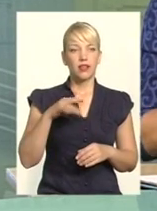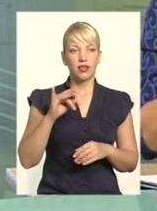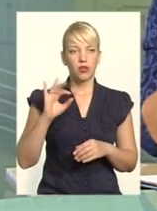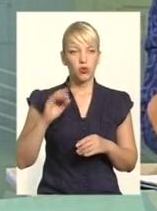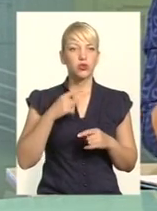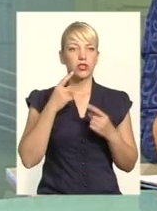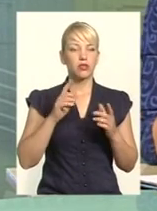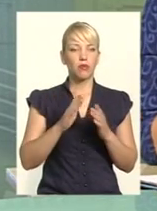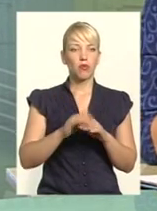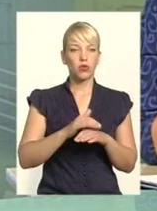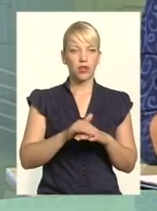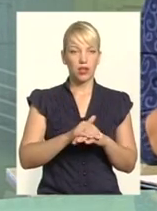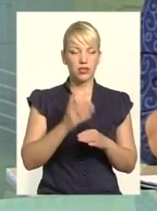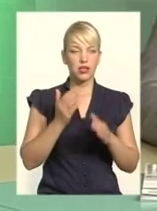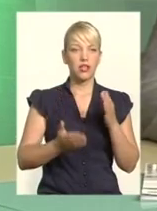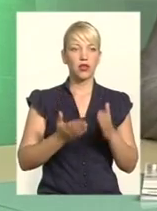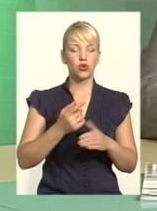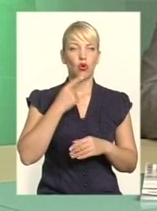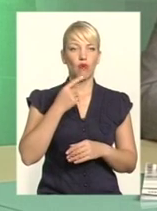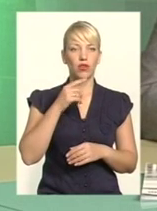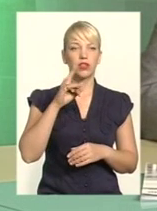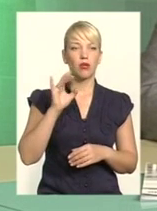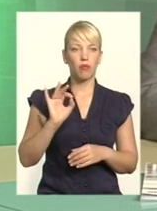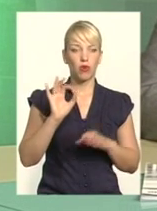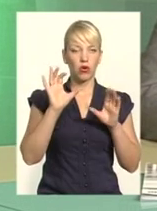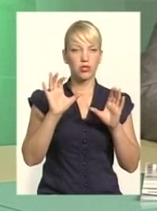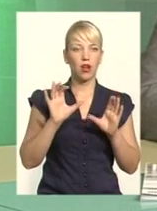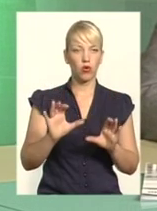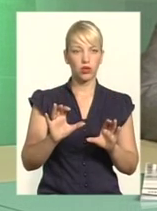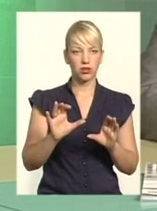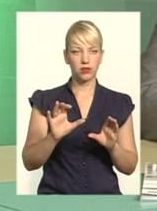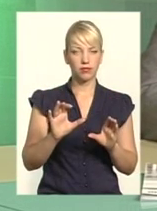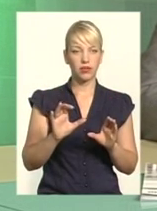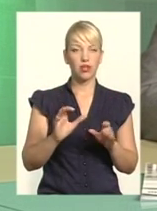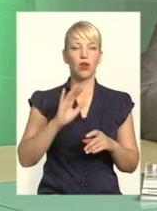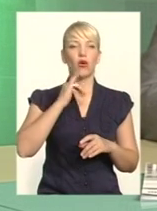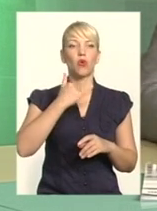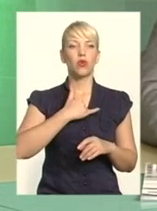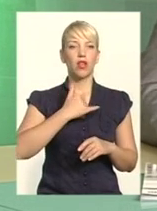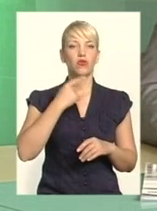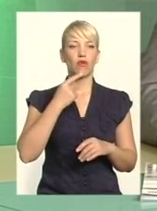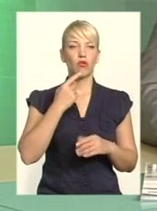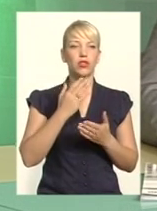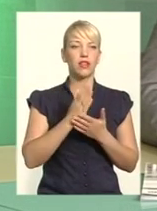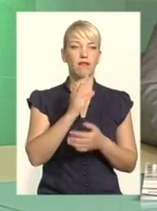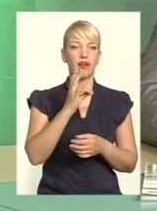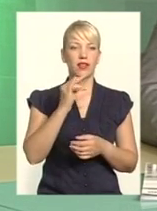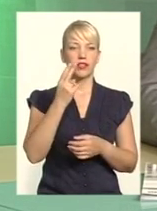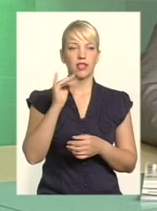говорити про закони, в нашій державі, говорить Фенеціанська комісія,